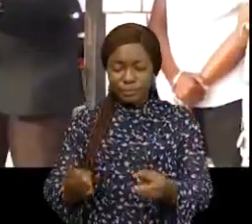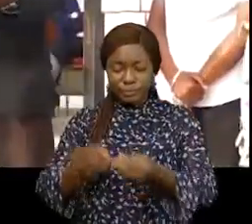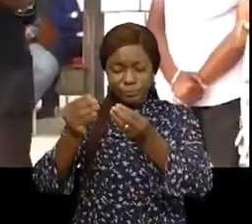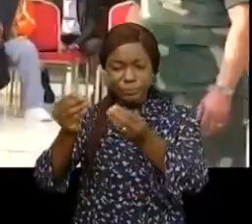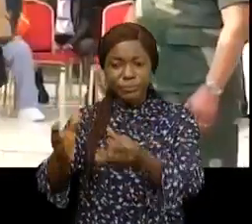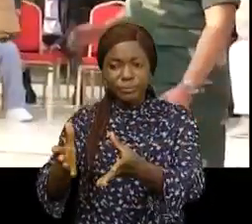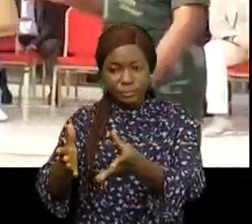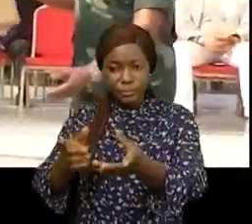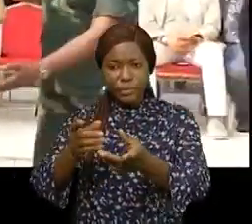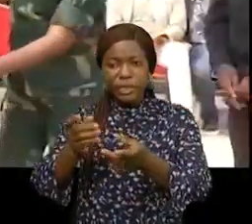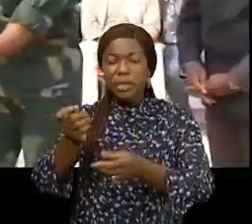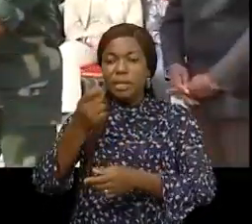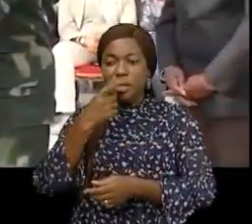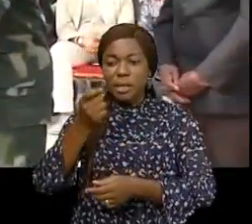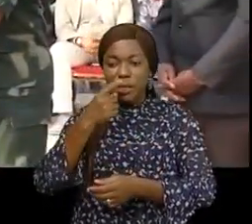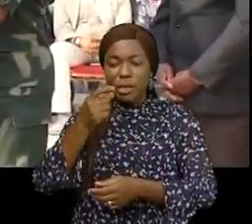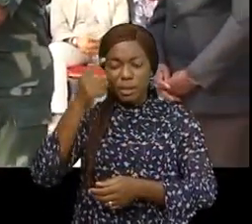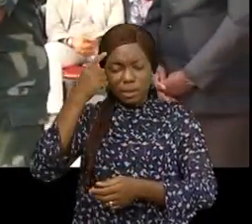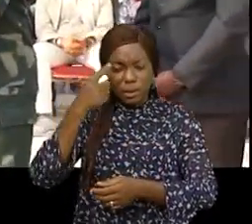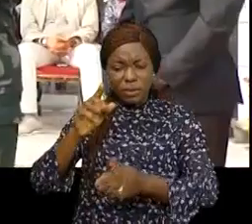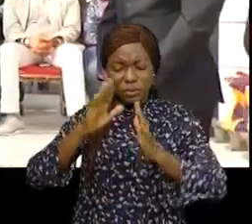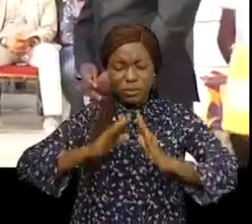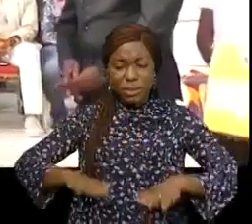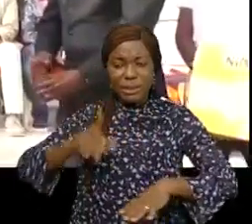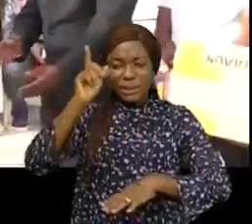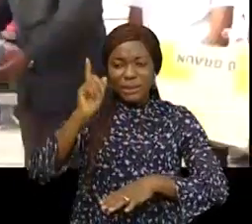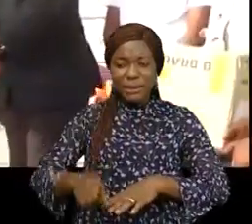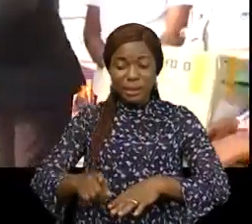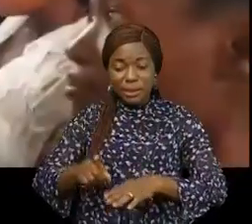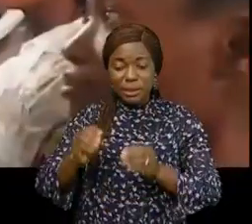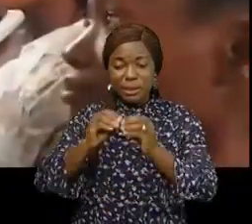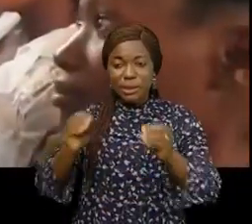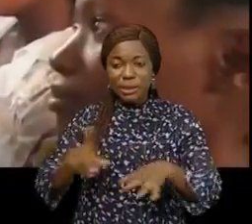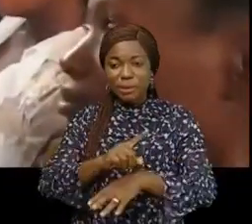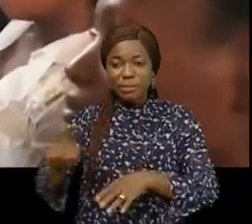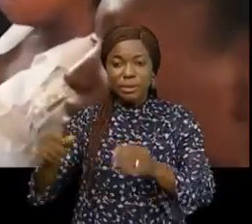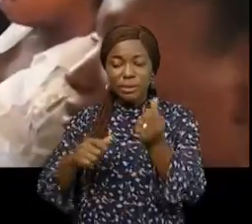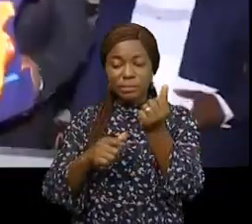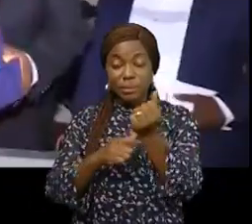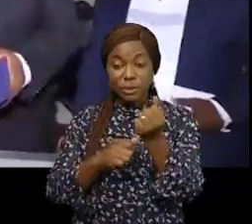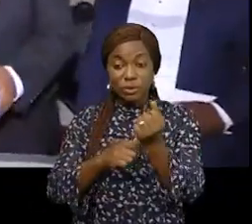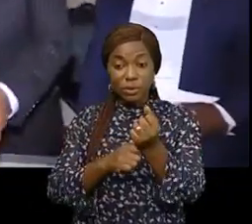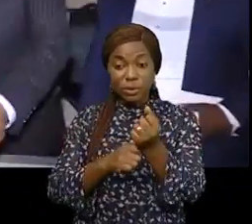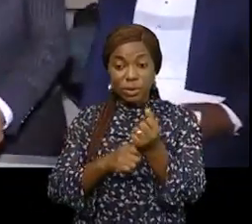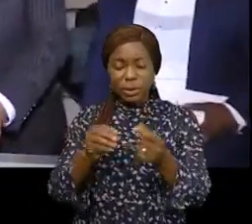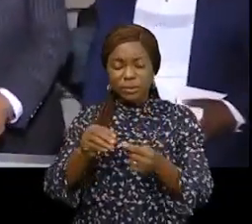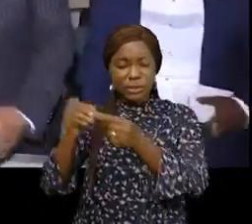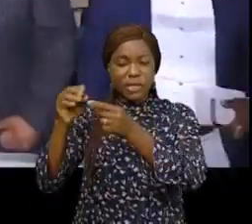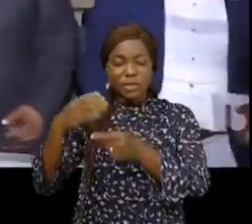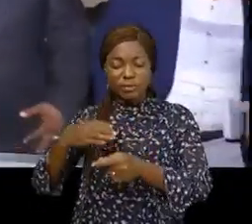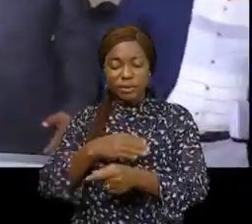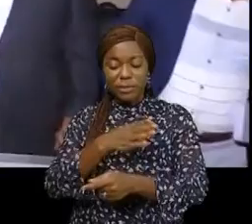pouvant couvrir les soins des 150 000 personnes, principalement les femmes et les enfants. Ces kits seront